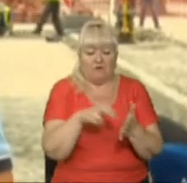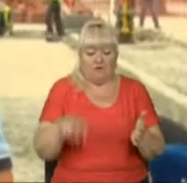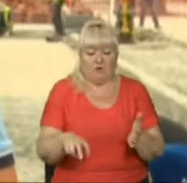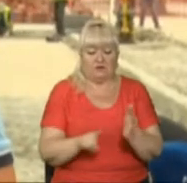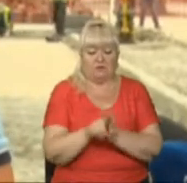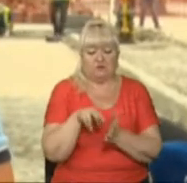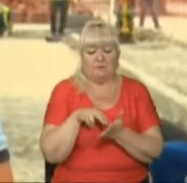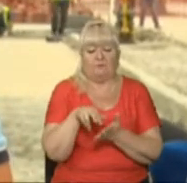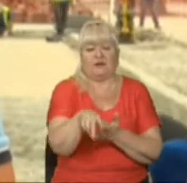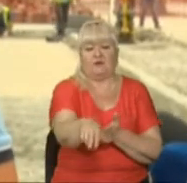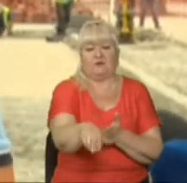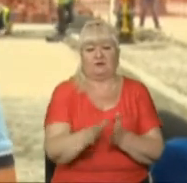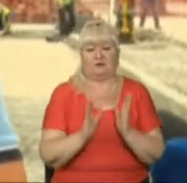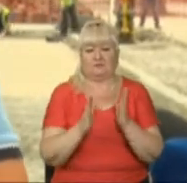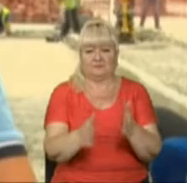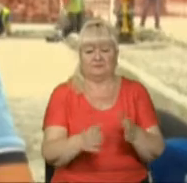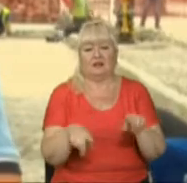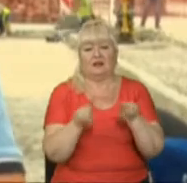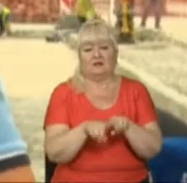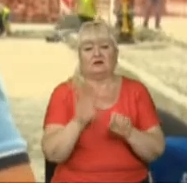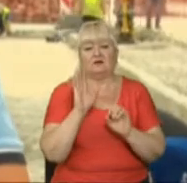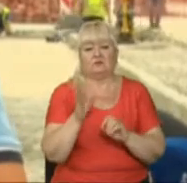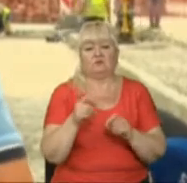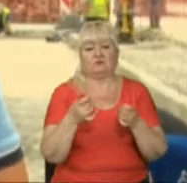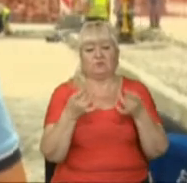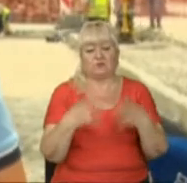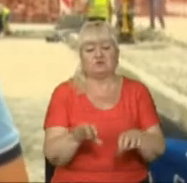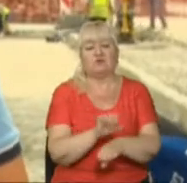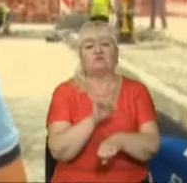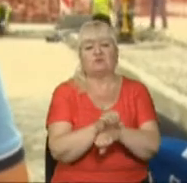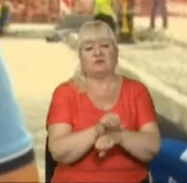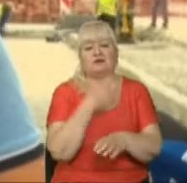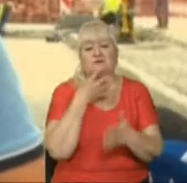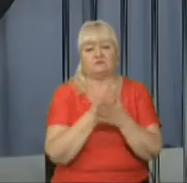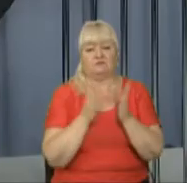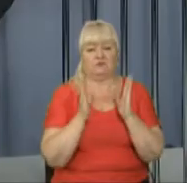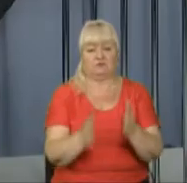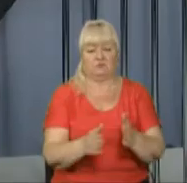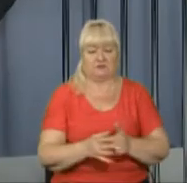переходити по пішохідному переходу. Таким чином вони просто будуть зупинятися, але вже в своїй смузі.